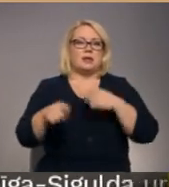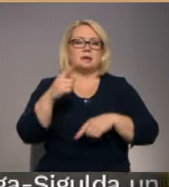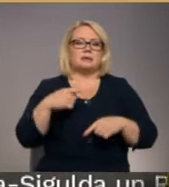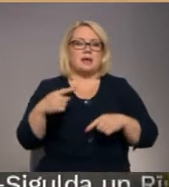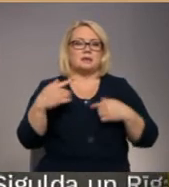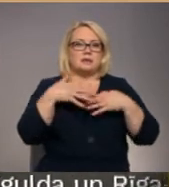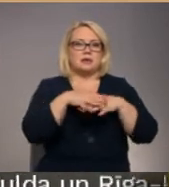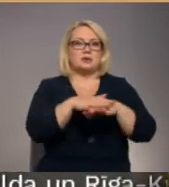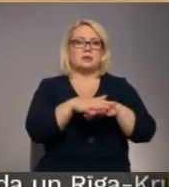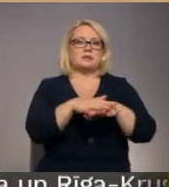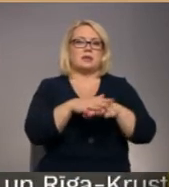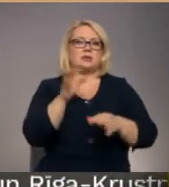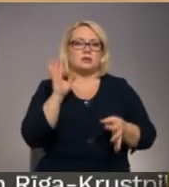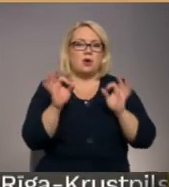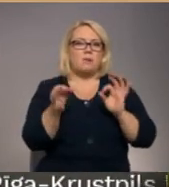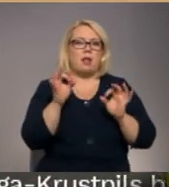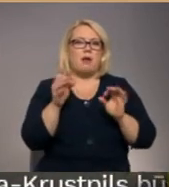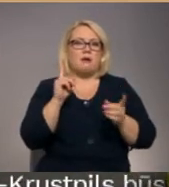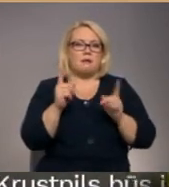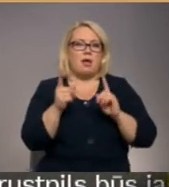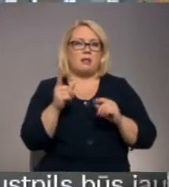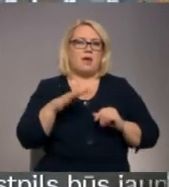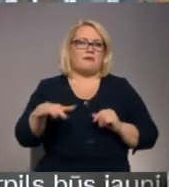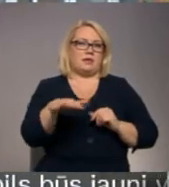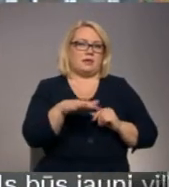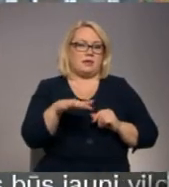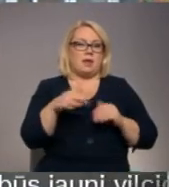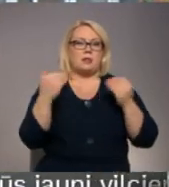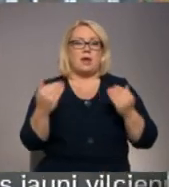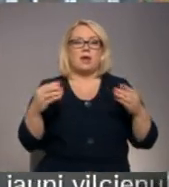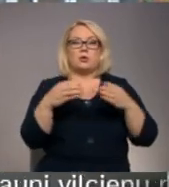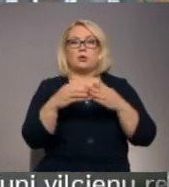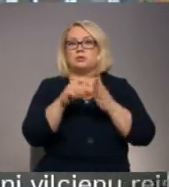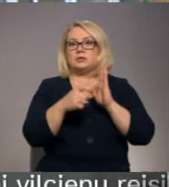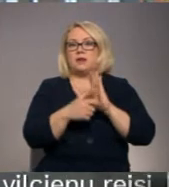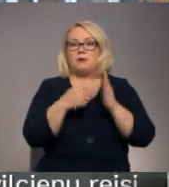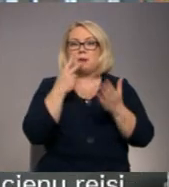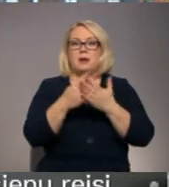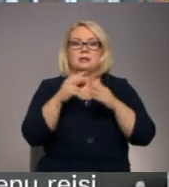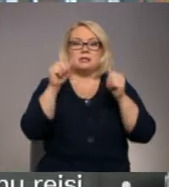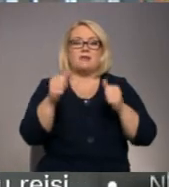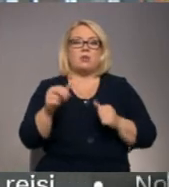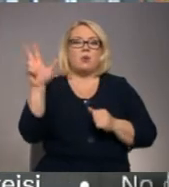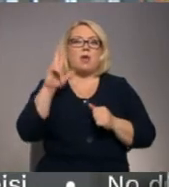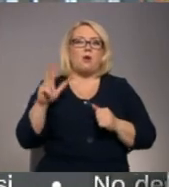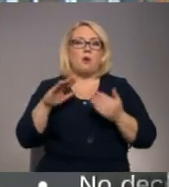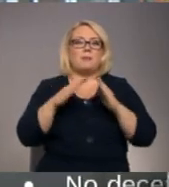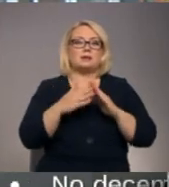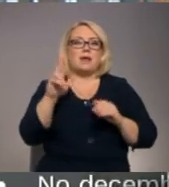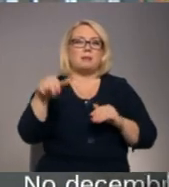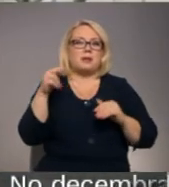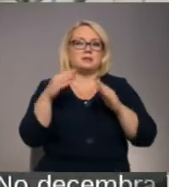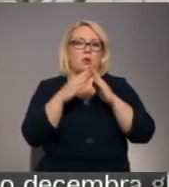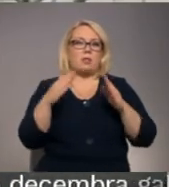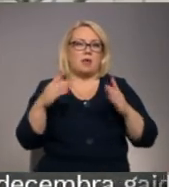socializēties normālajā, reālajā vidē. Tagad grupu dzīvokļus paredzēts izveidot Daugavpils pilsētas pancionāta